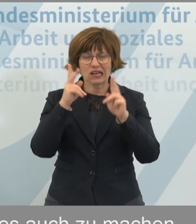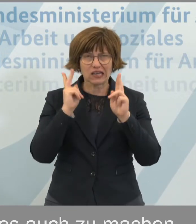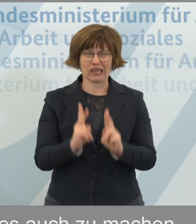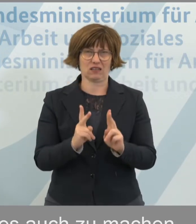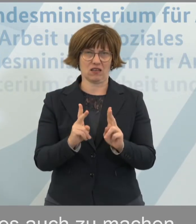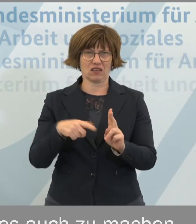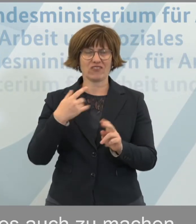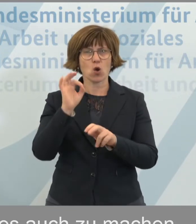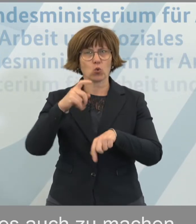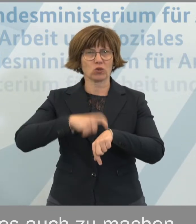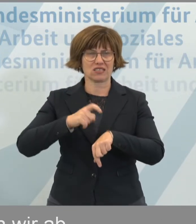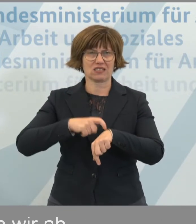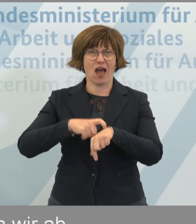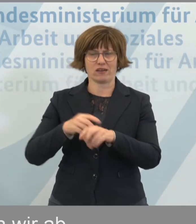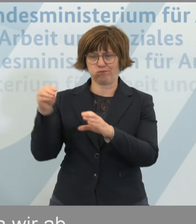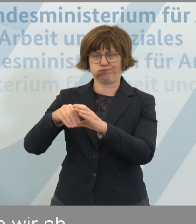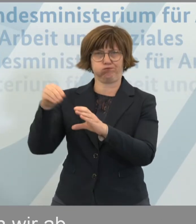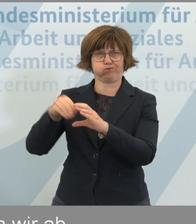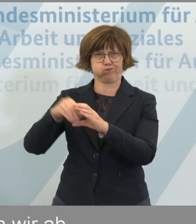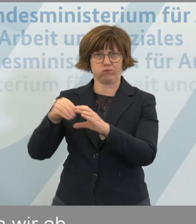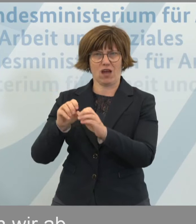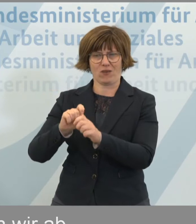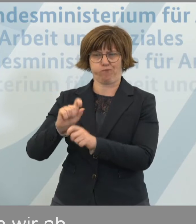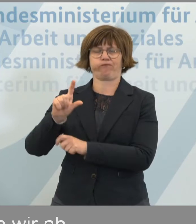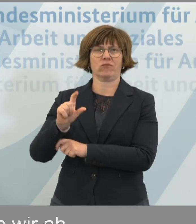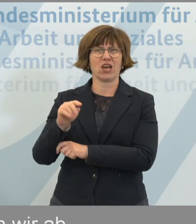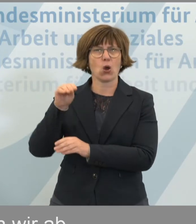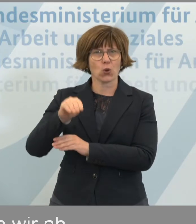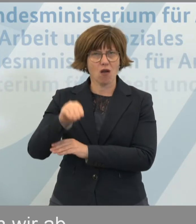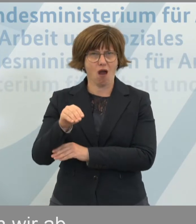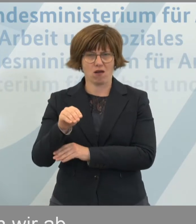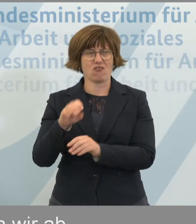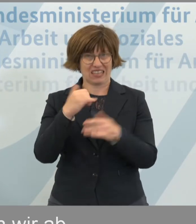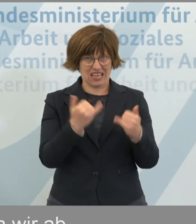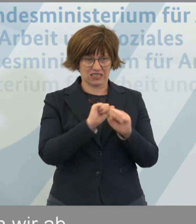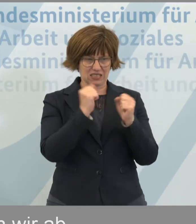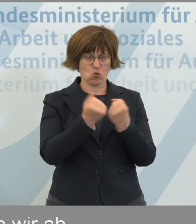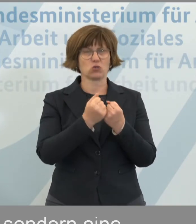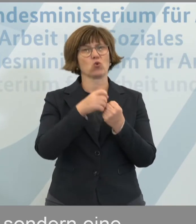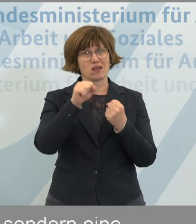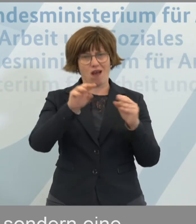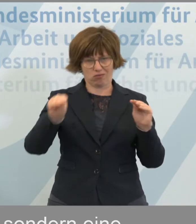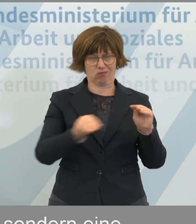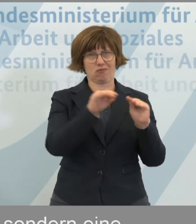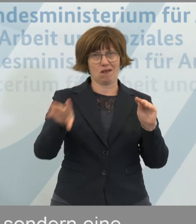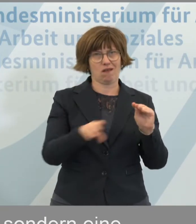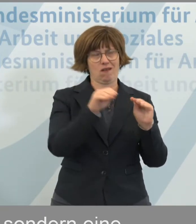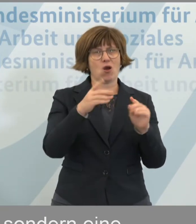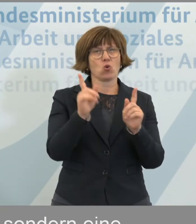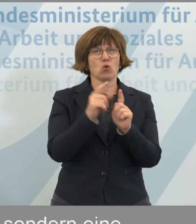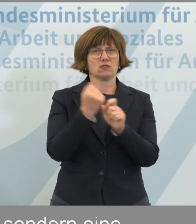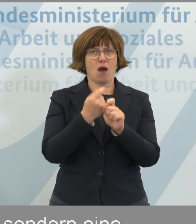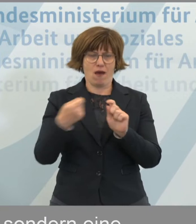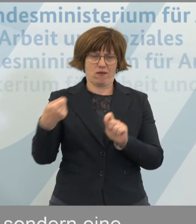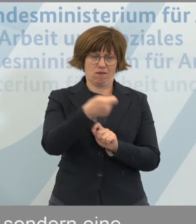dass wir in guten Zeiten Rücklagen gebildet haben, um genau für diese Fälle tatsächlich auch Kurzarbeit